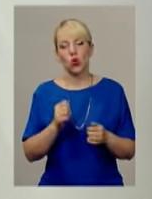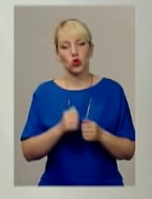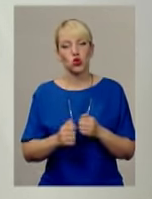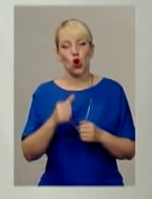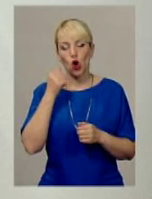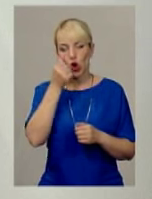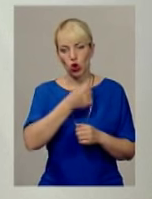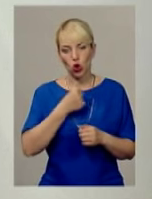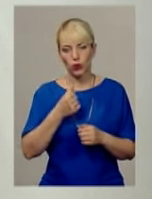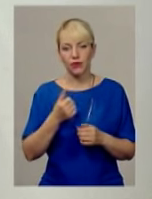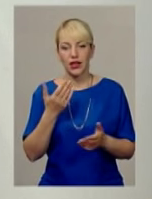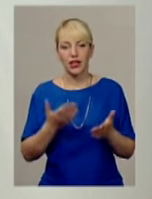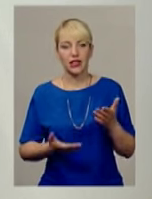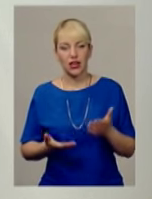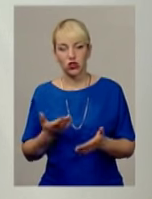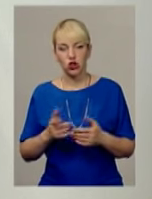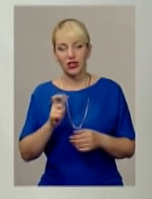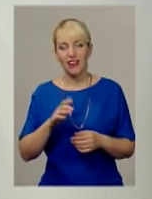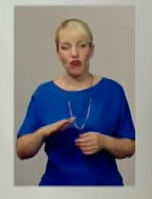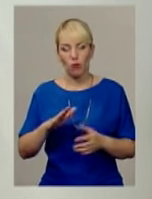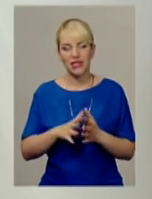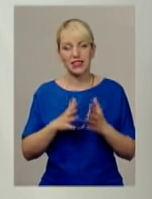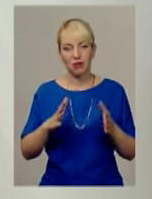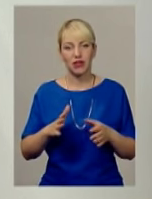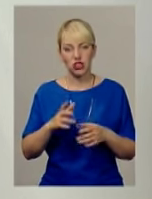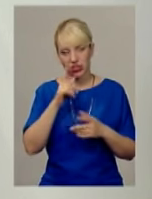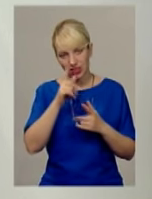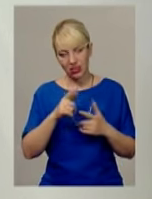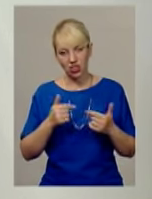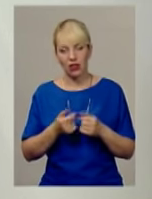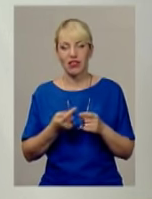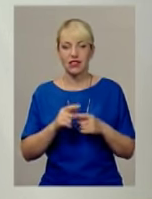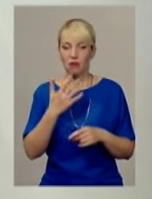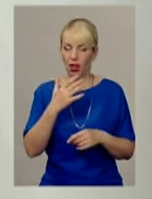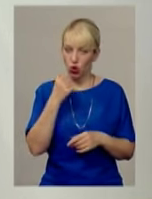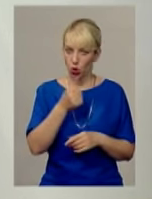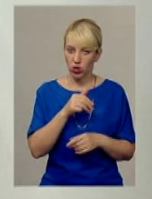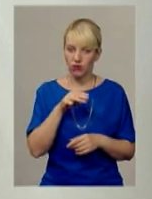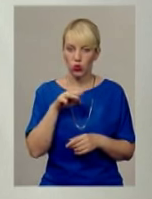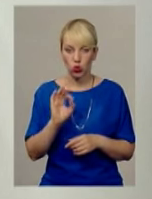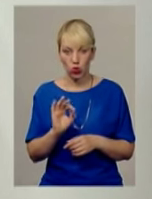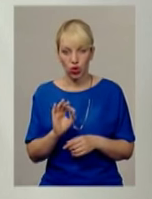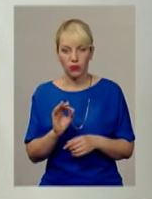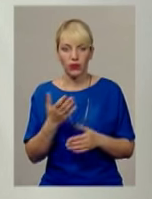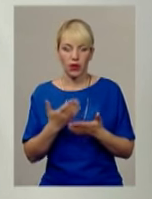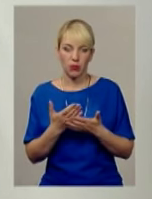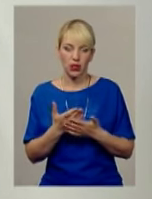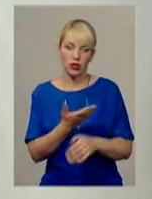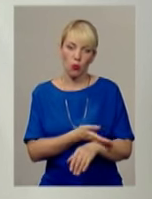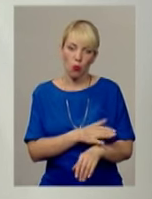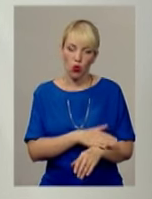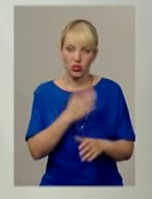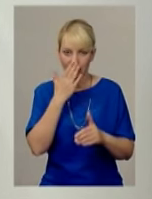Якщо в більшості європейських країнах це 5 років, то Польща, наш